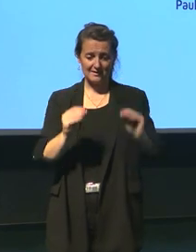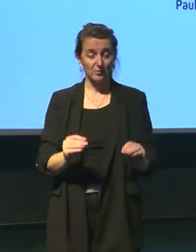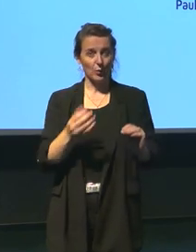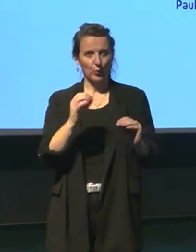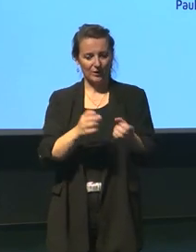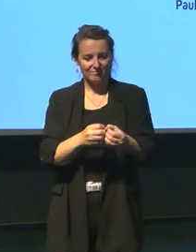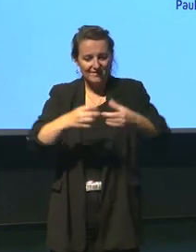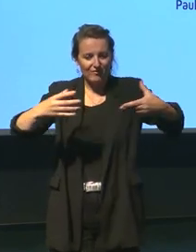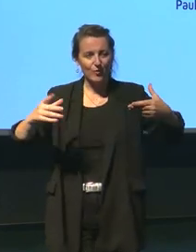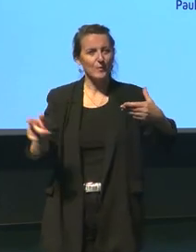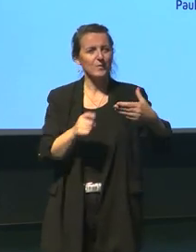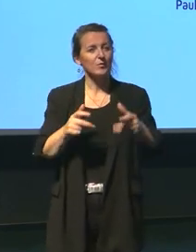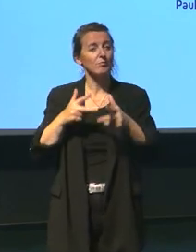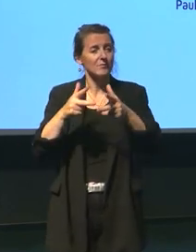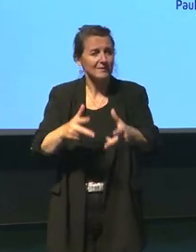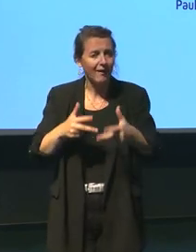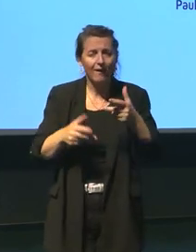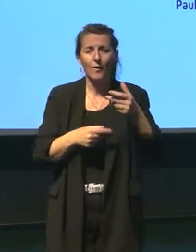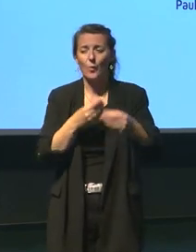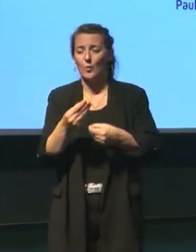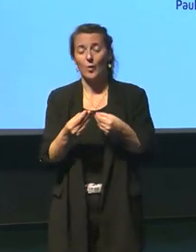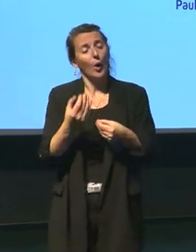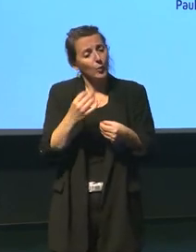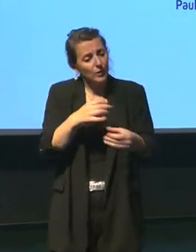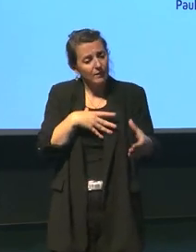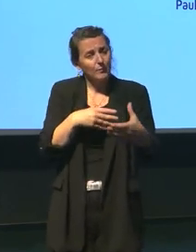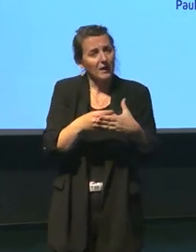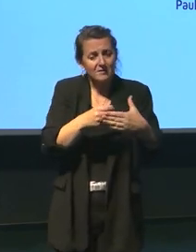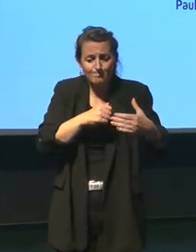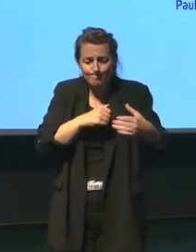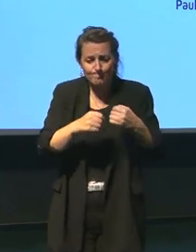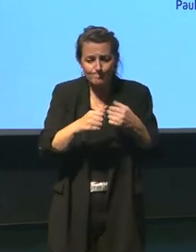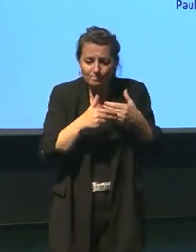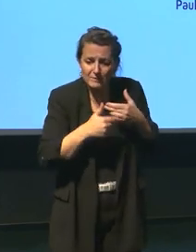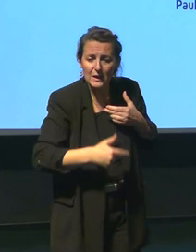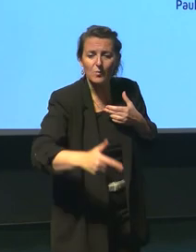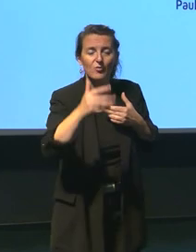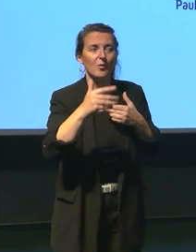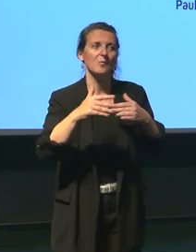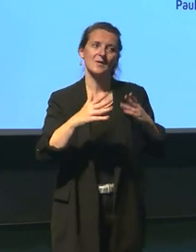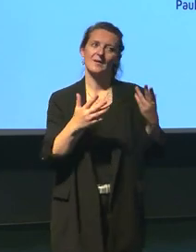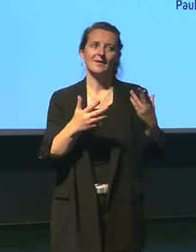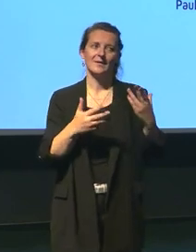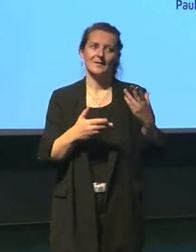les ballons aussi il a participé à ses mouvements mais on peut dire que l'affaire était lancée